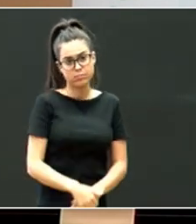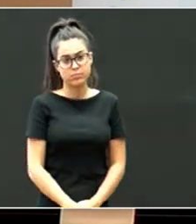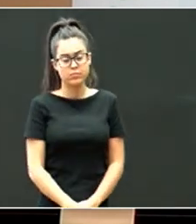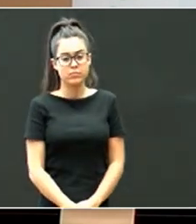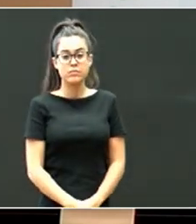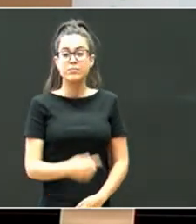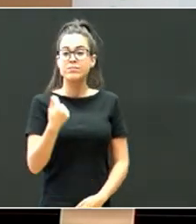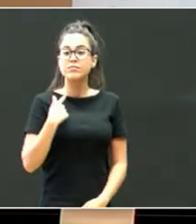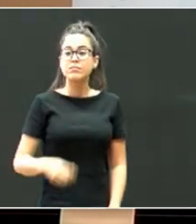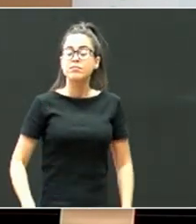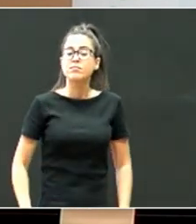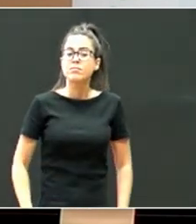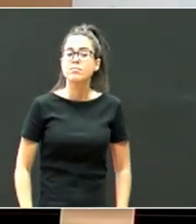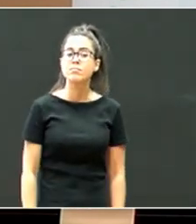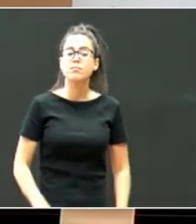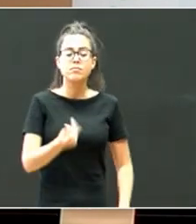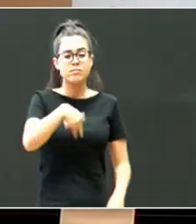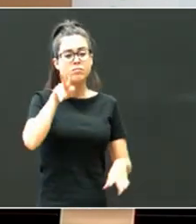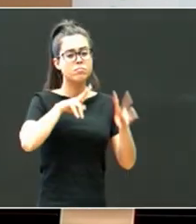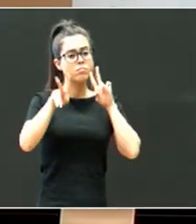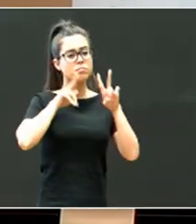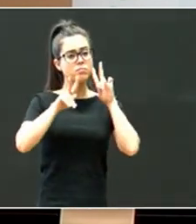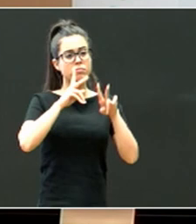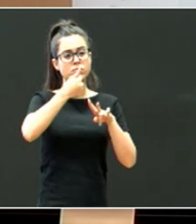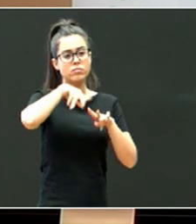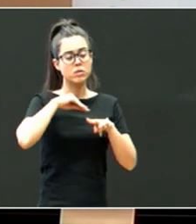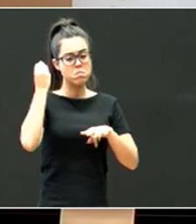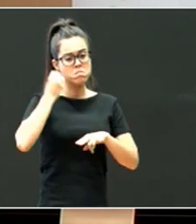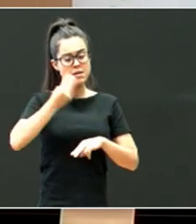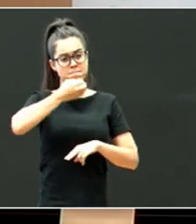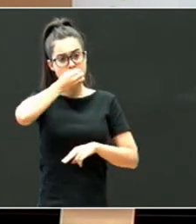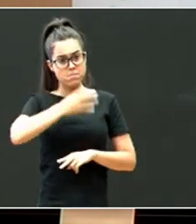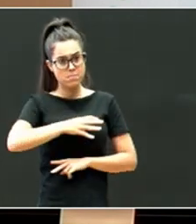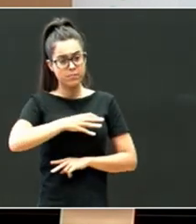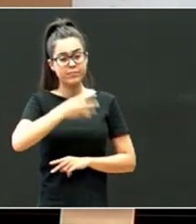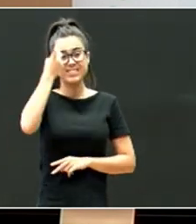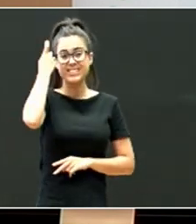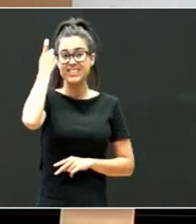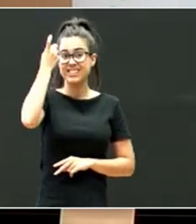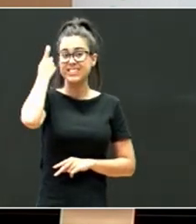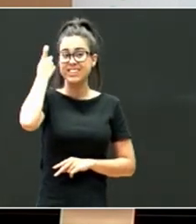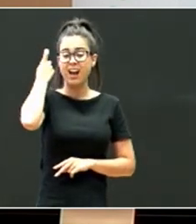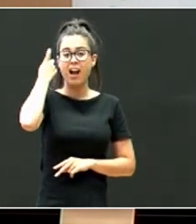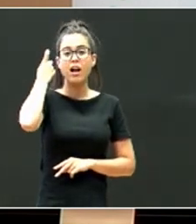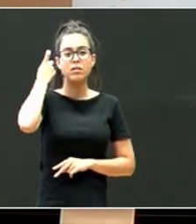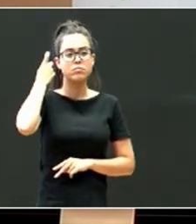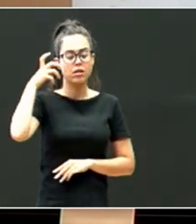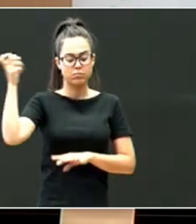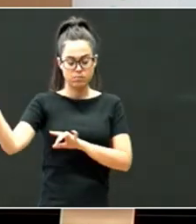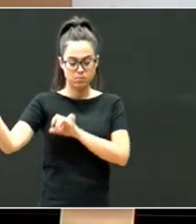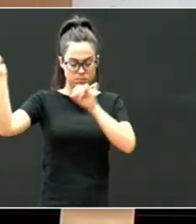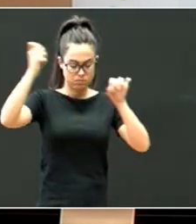Nikusten duguna oso beharrezkoa da, eta gokitzat jautzen dugu, ikasle, hauek, etorten dienian,